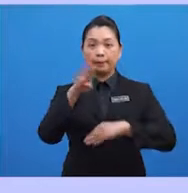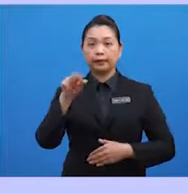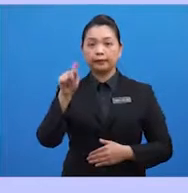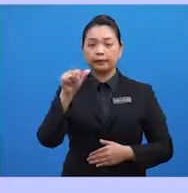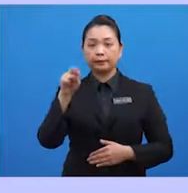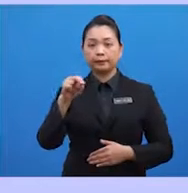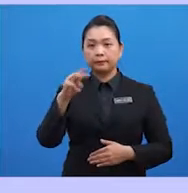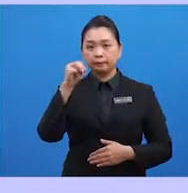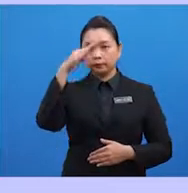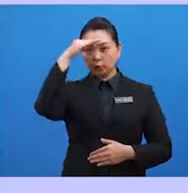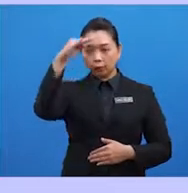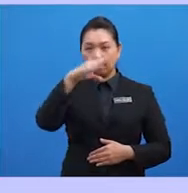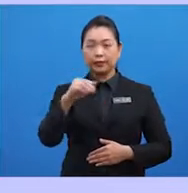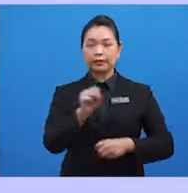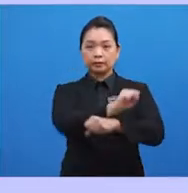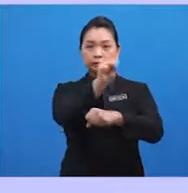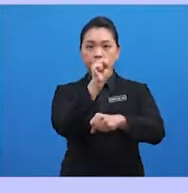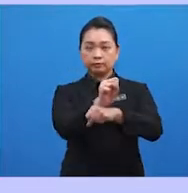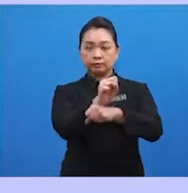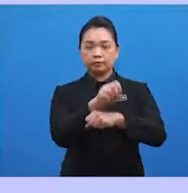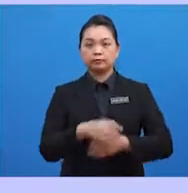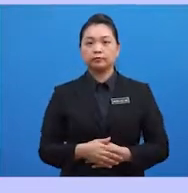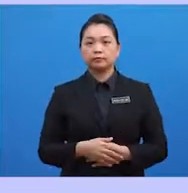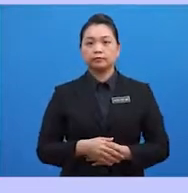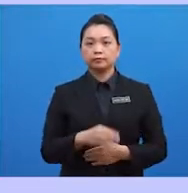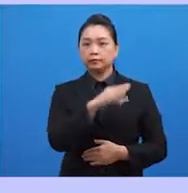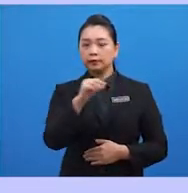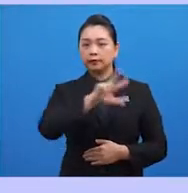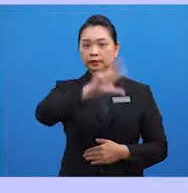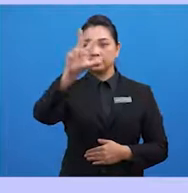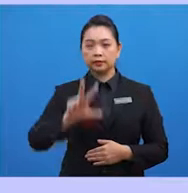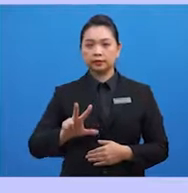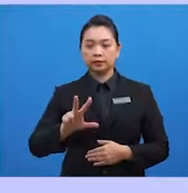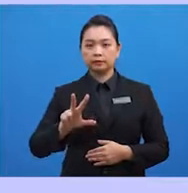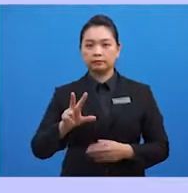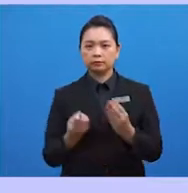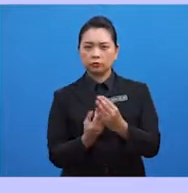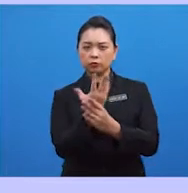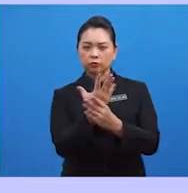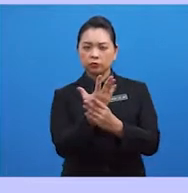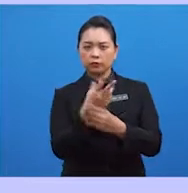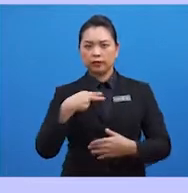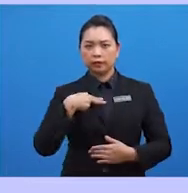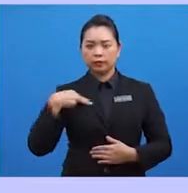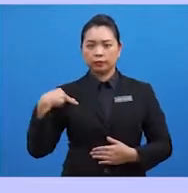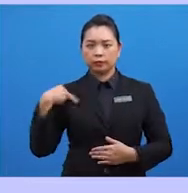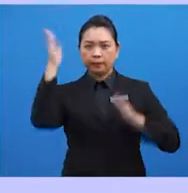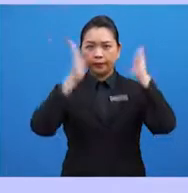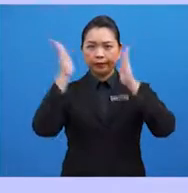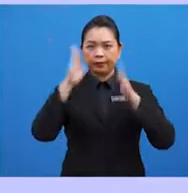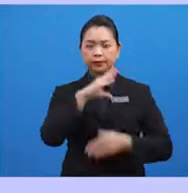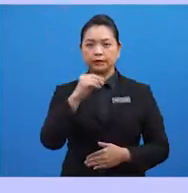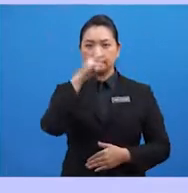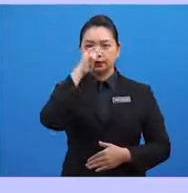Johor dan negara Singapura. Dan segitiga pertumbuhan Indonesia, Malaysia